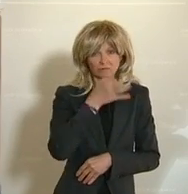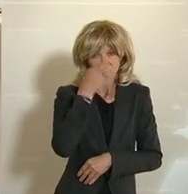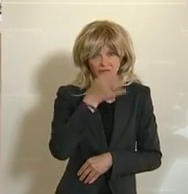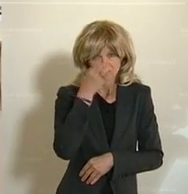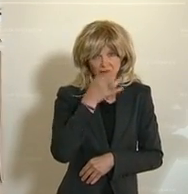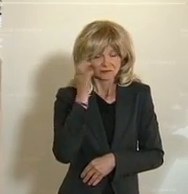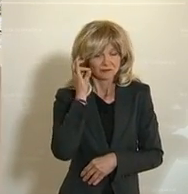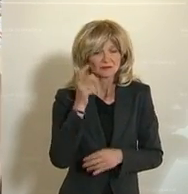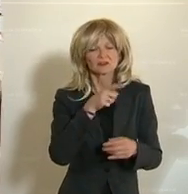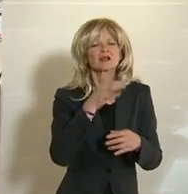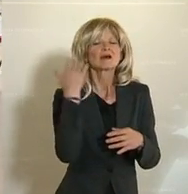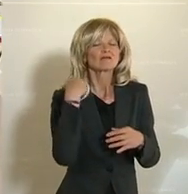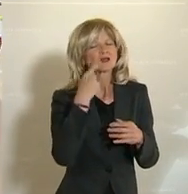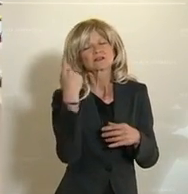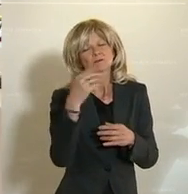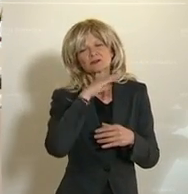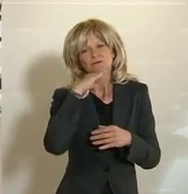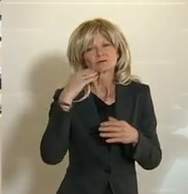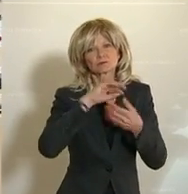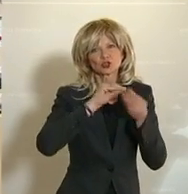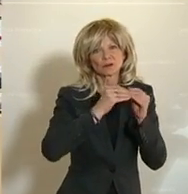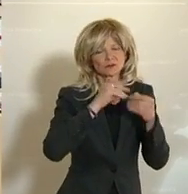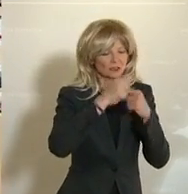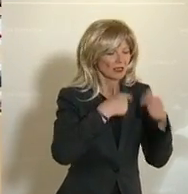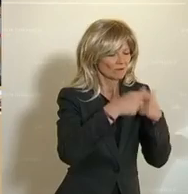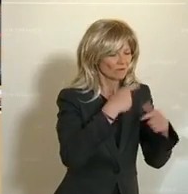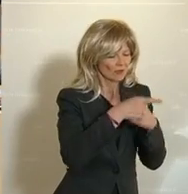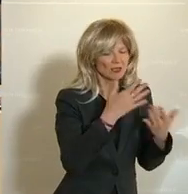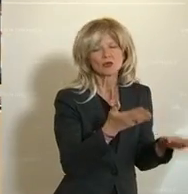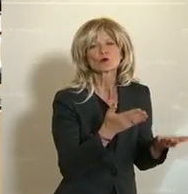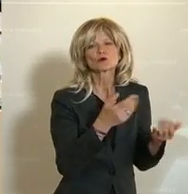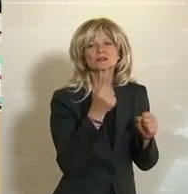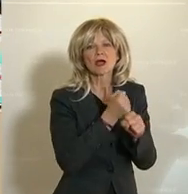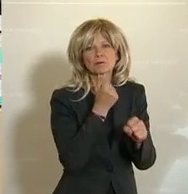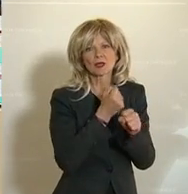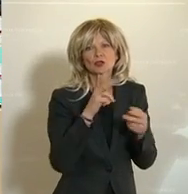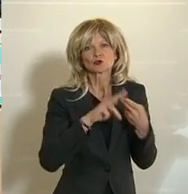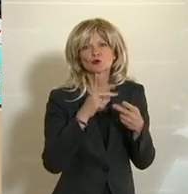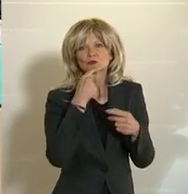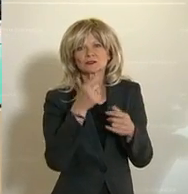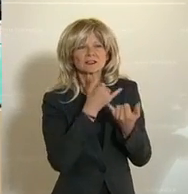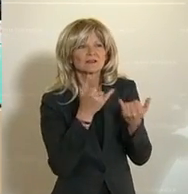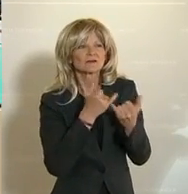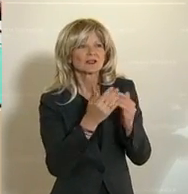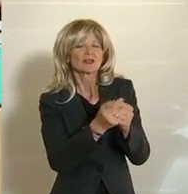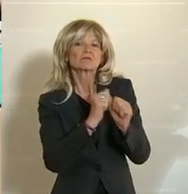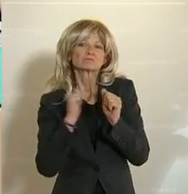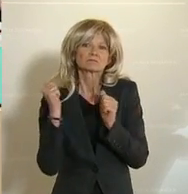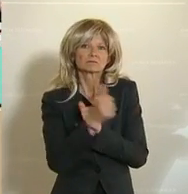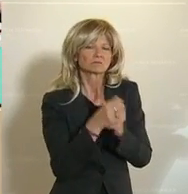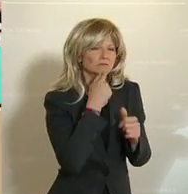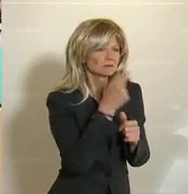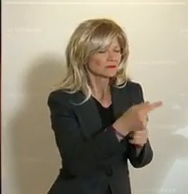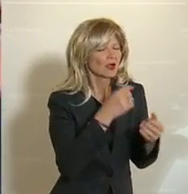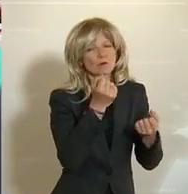Entwicklungszusammenarbeit beschäftigt und von Ankündigungspolitik gesprochen. Das ist unrichtig. Die Spenden sind ja